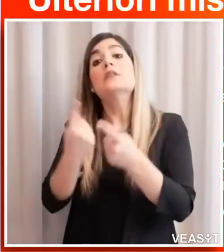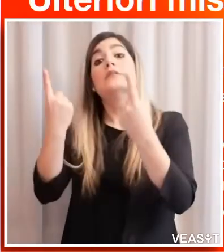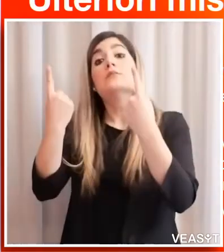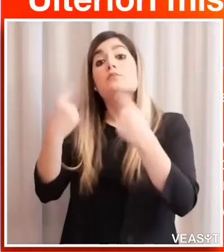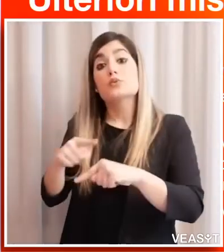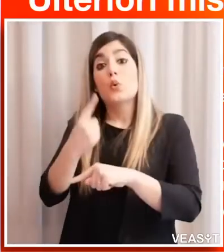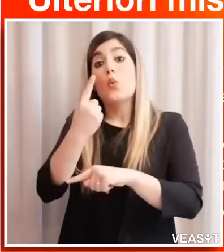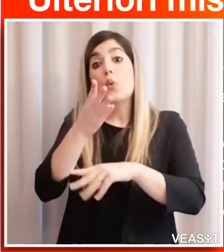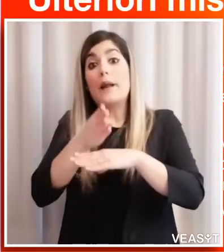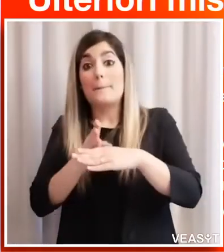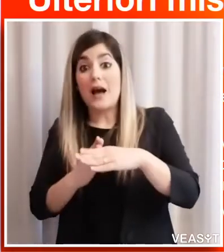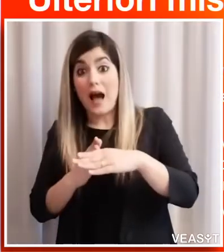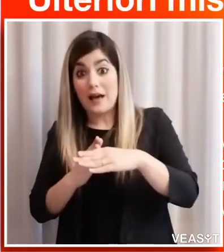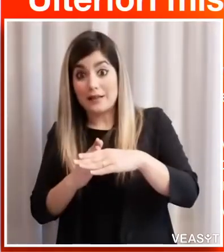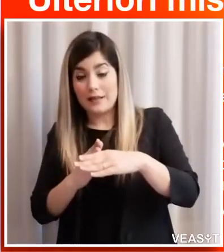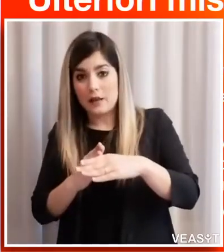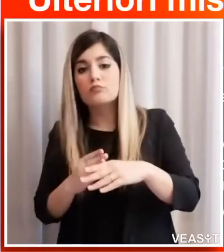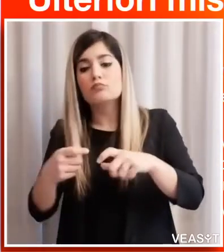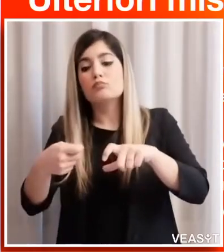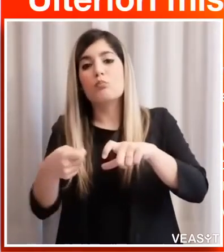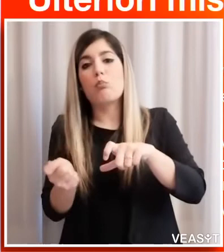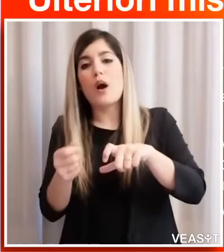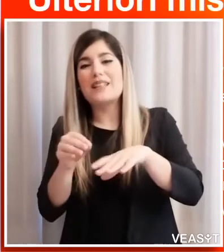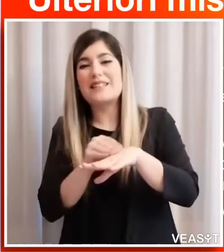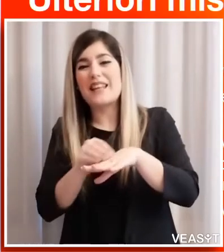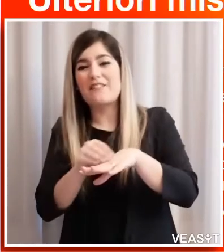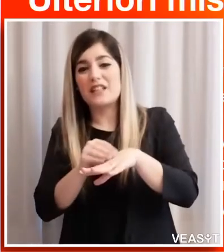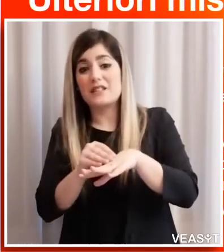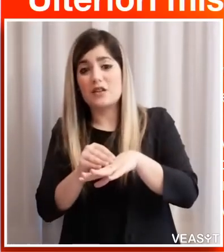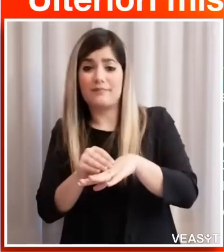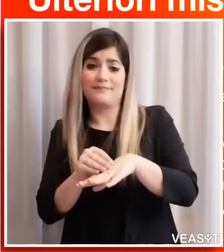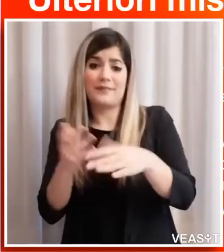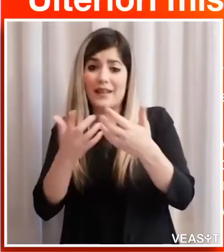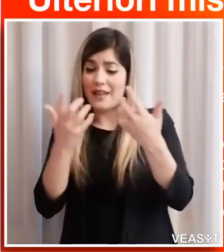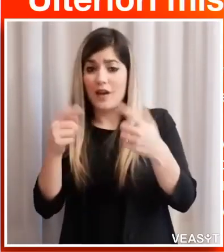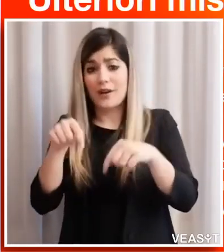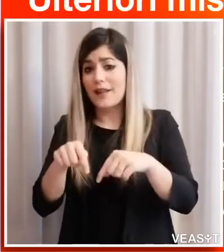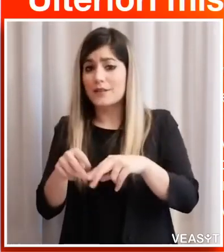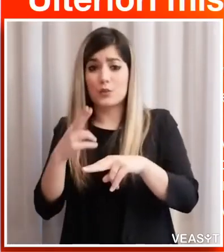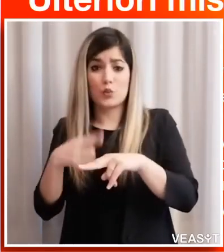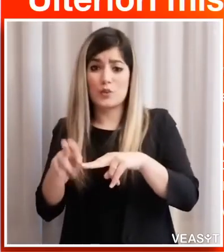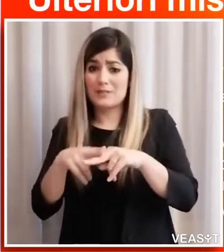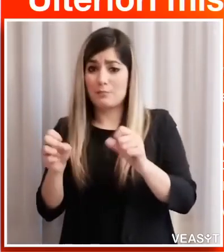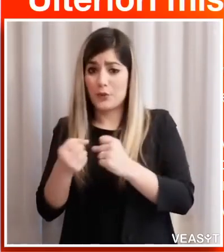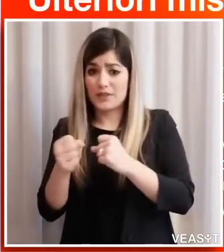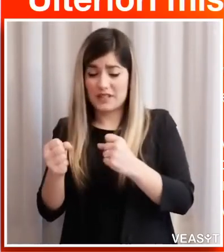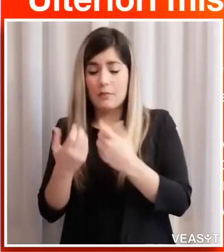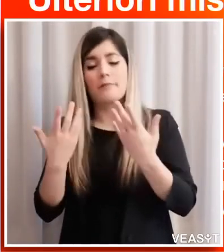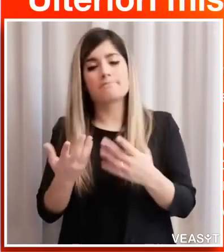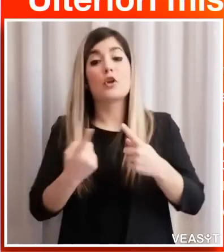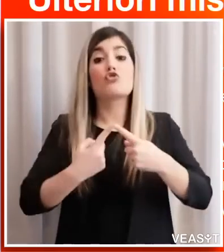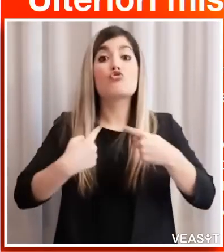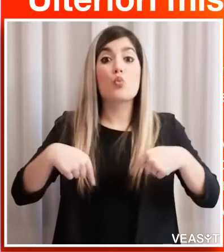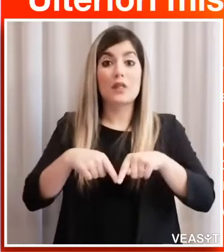dati in buoni di servizio che attualmente non possono essere utilizzati. La Giunta nella settimana scorsa ha deliberato che